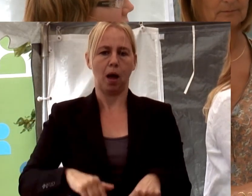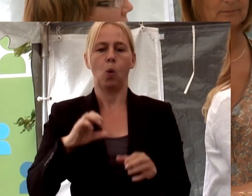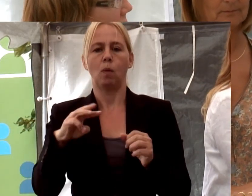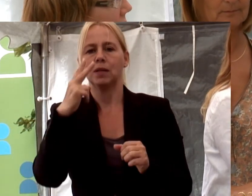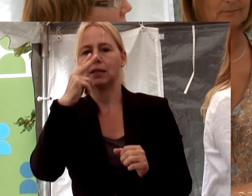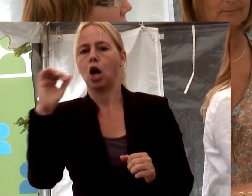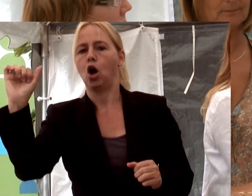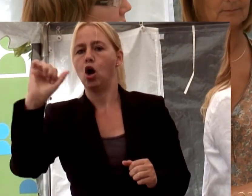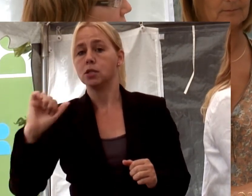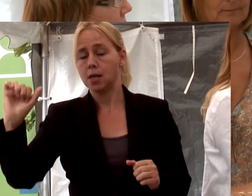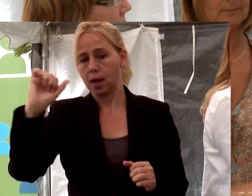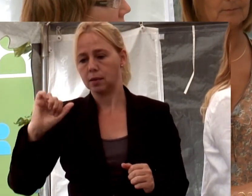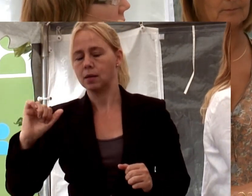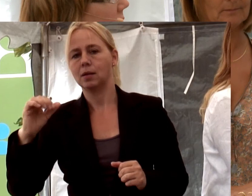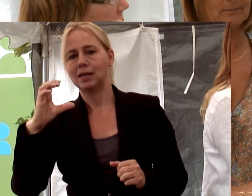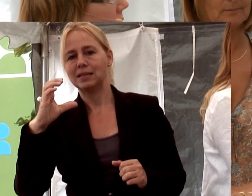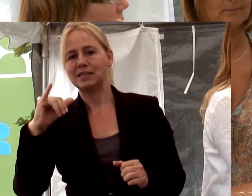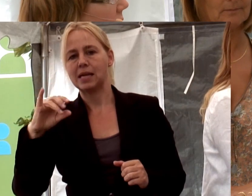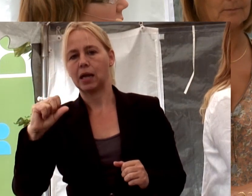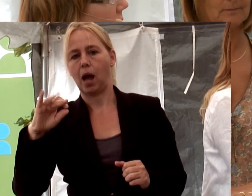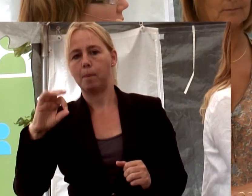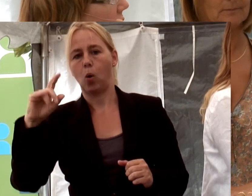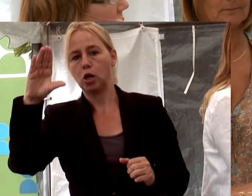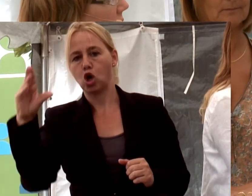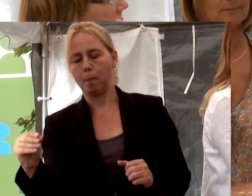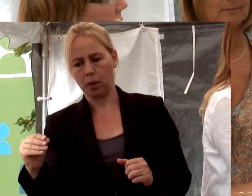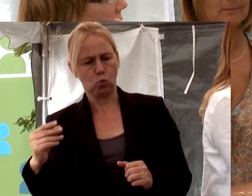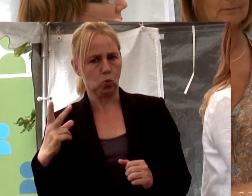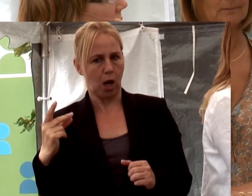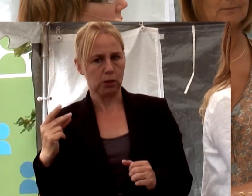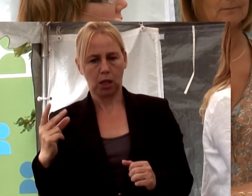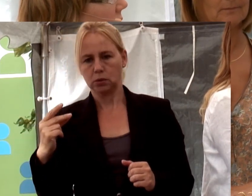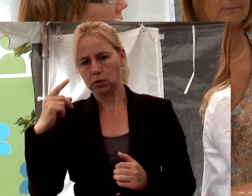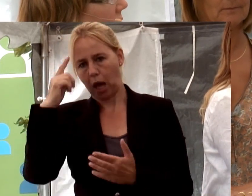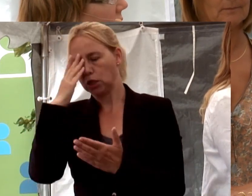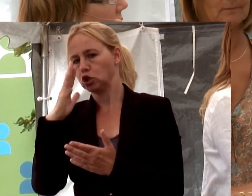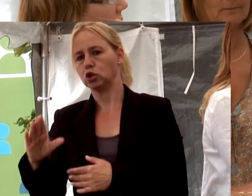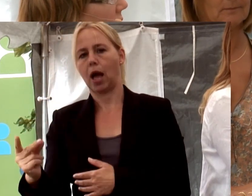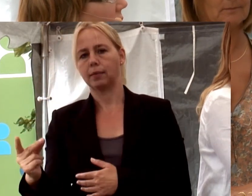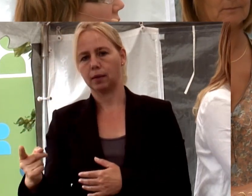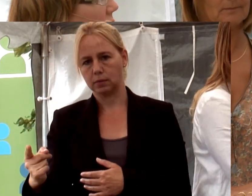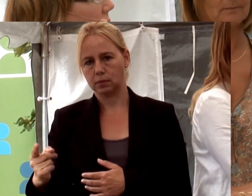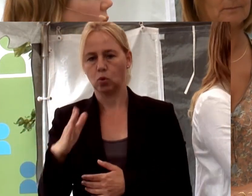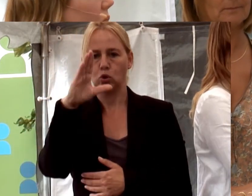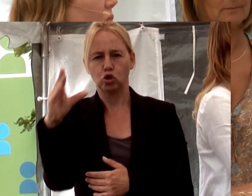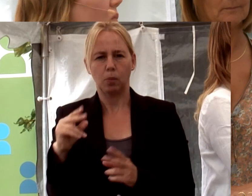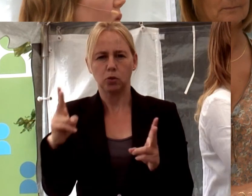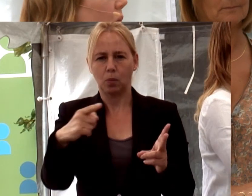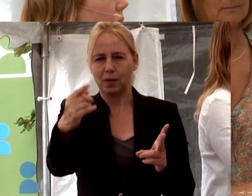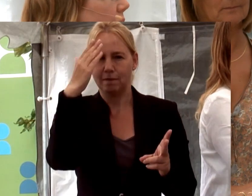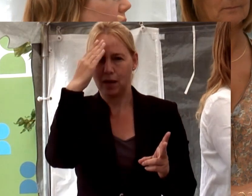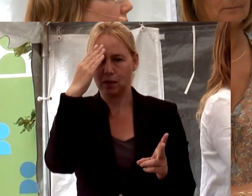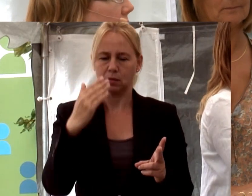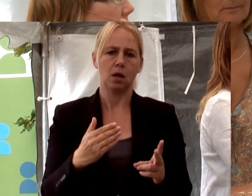hållet, bort i Asien, Singapore, Japan, så har man en helt annan inställning till äldre. Och Japan, som vi vet, har en väldigt